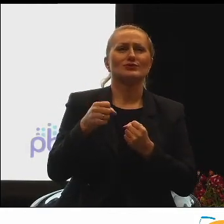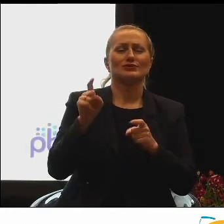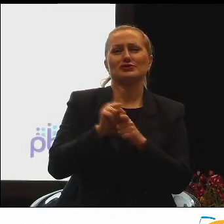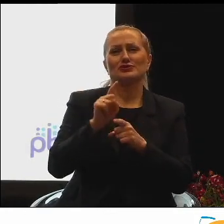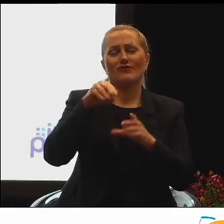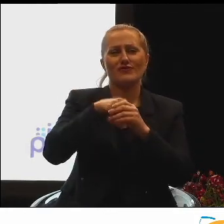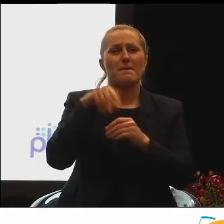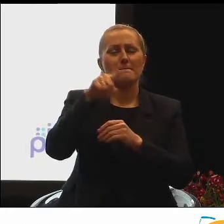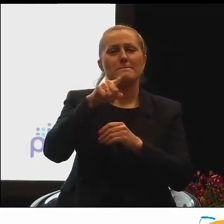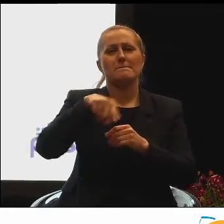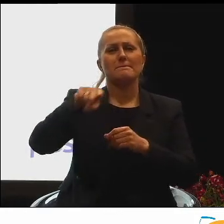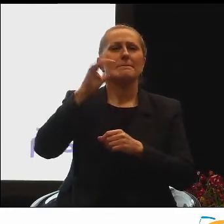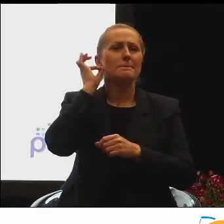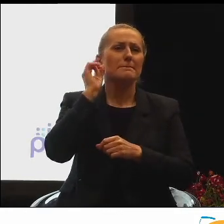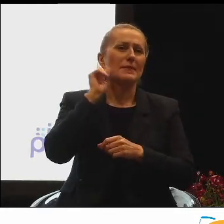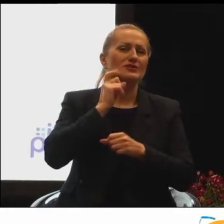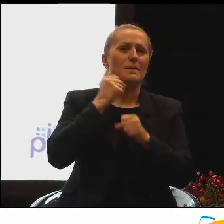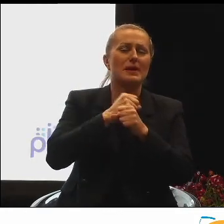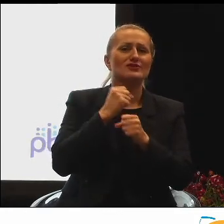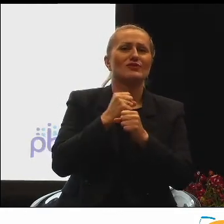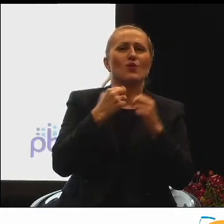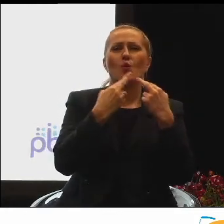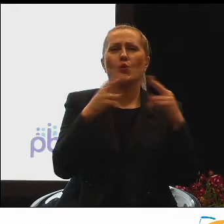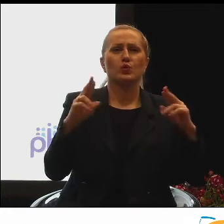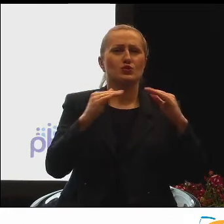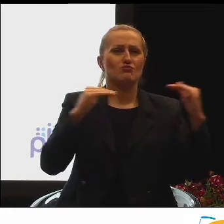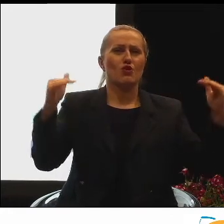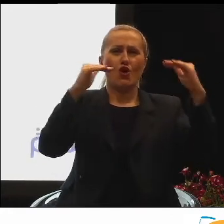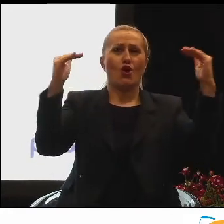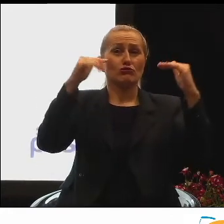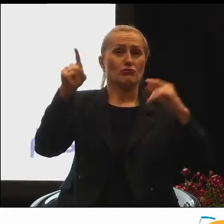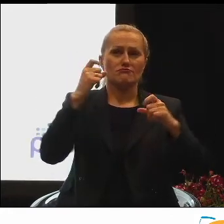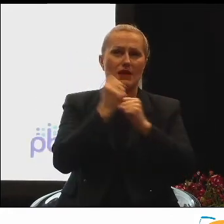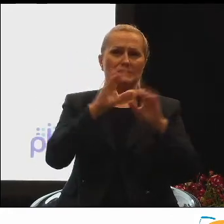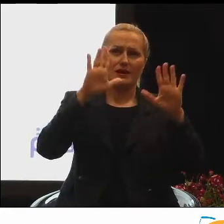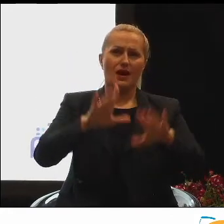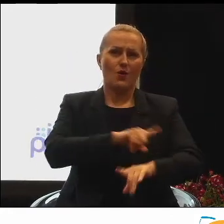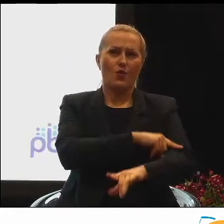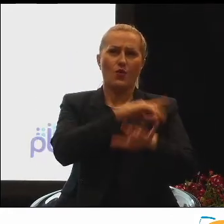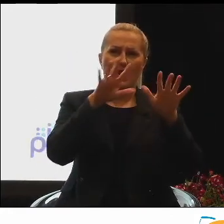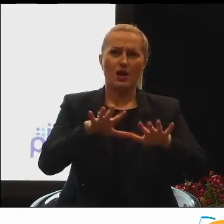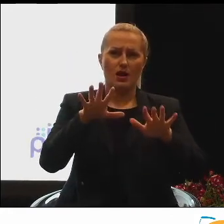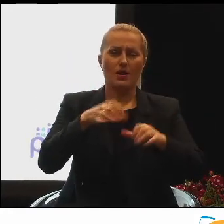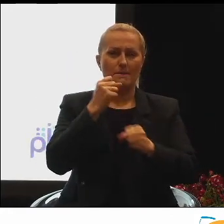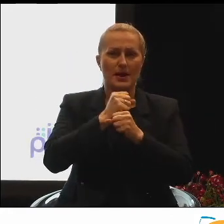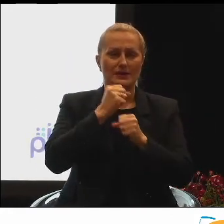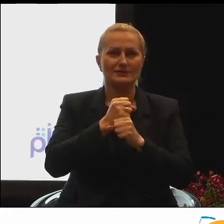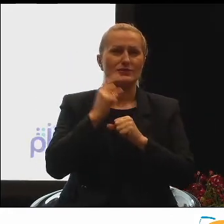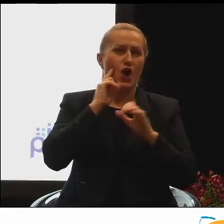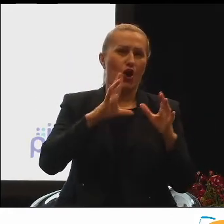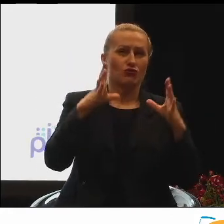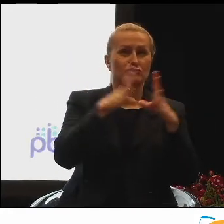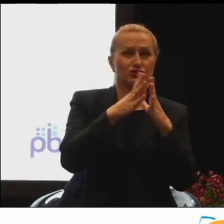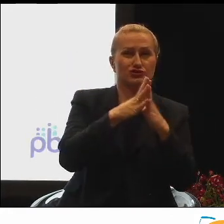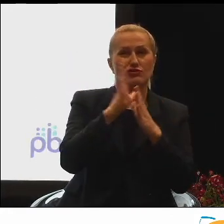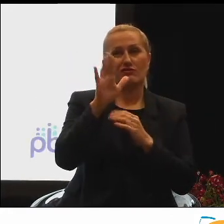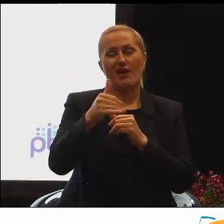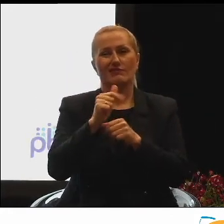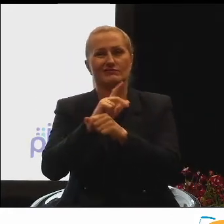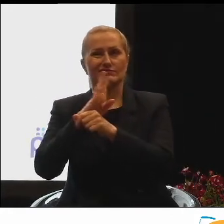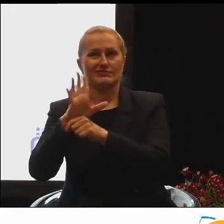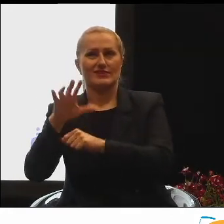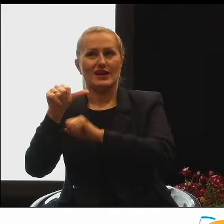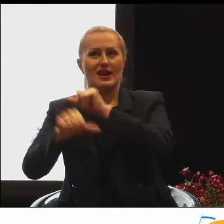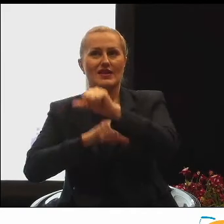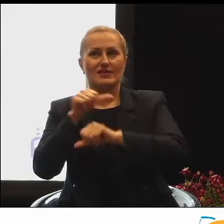różnych szczegółów pracują u nich stosunkowo długo. Bo to jest od około 10 do 12